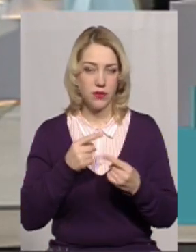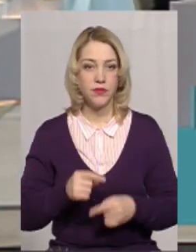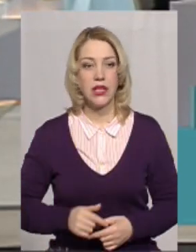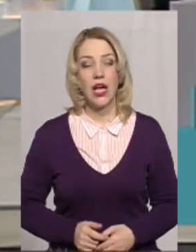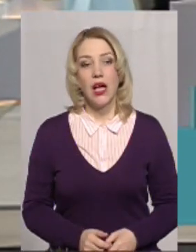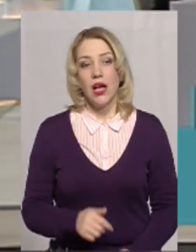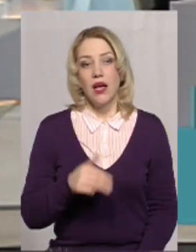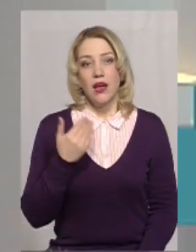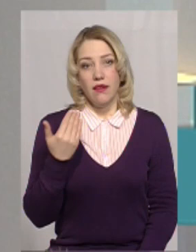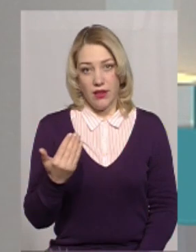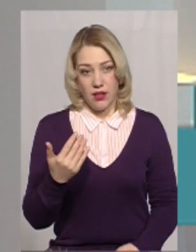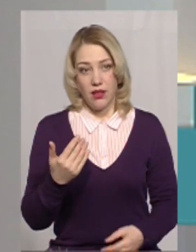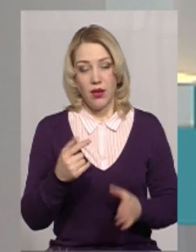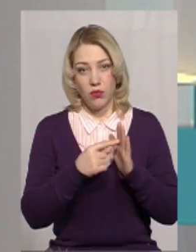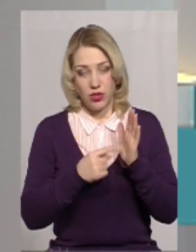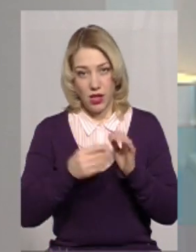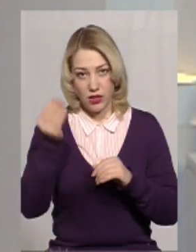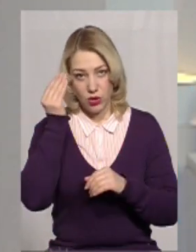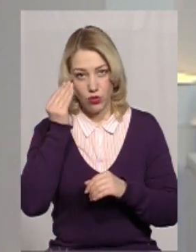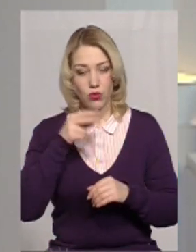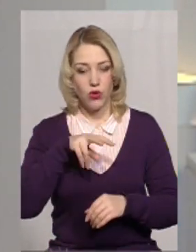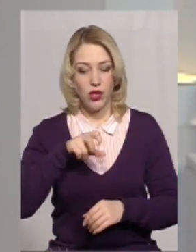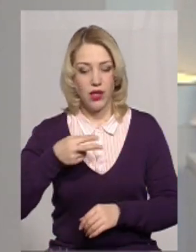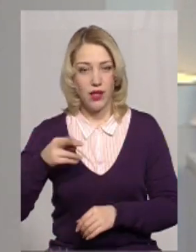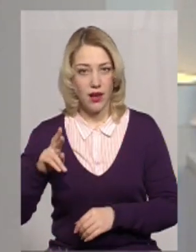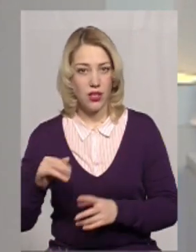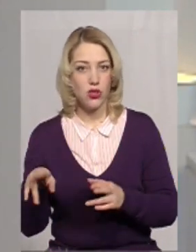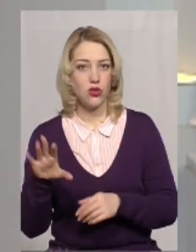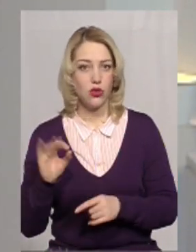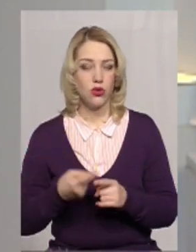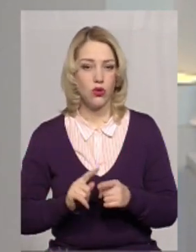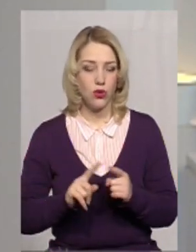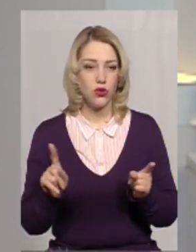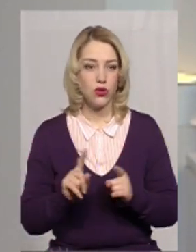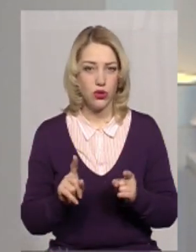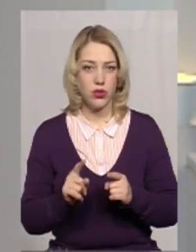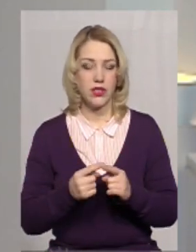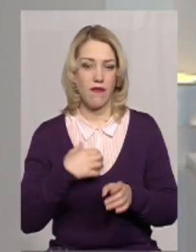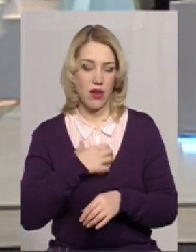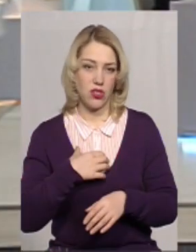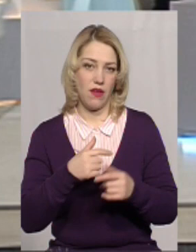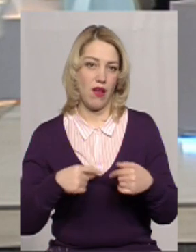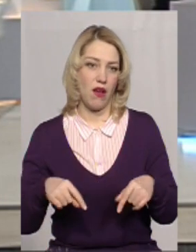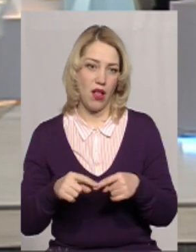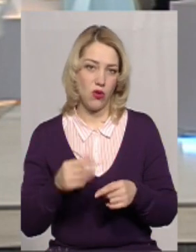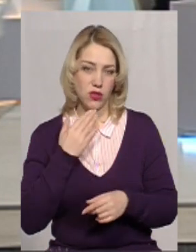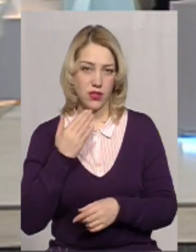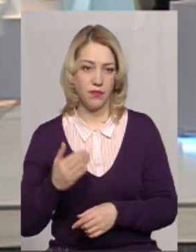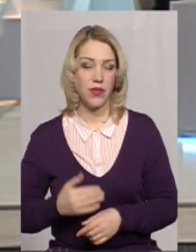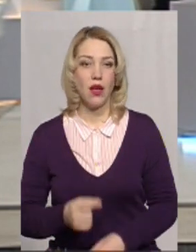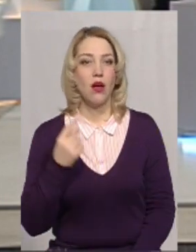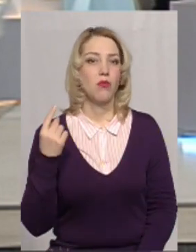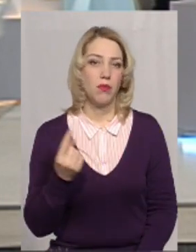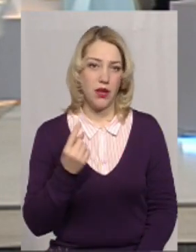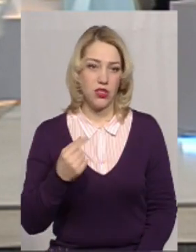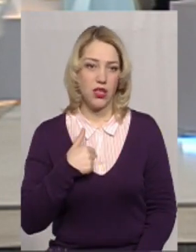Пане Анатолію, ви поділяєте думку пані Лілії щодо того, що це важлива галузь? По